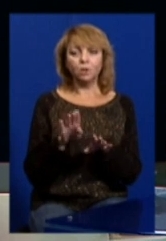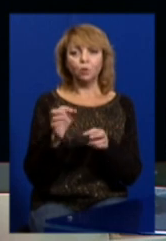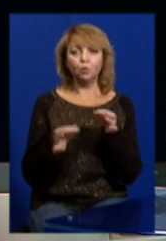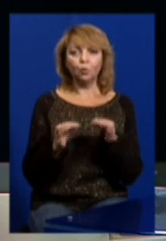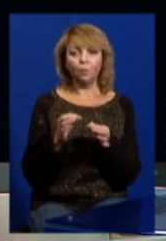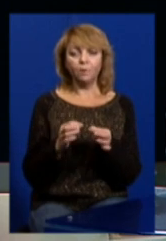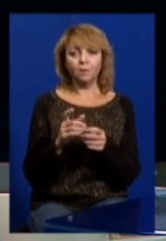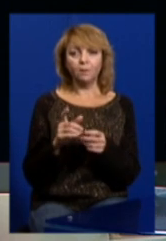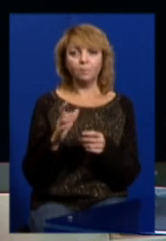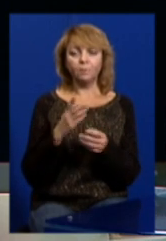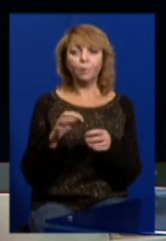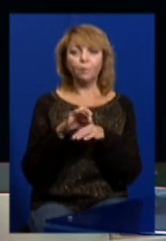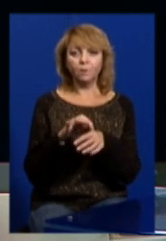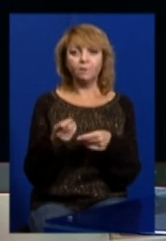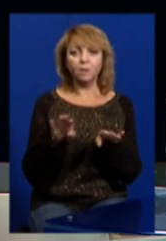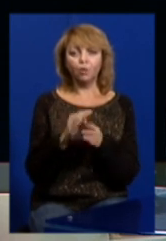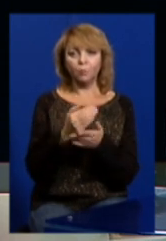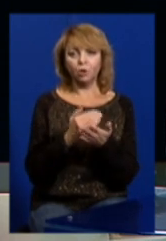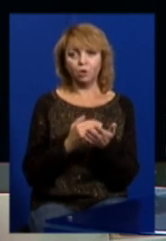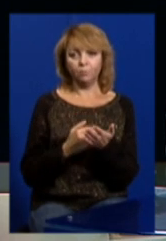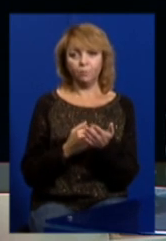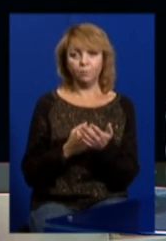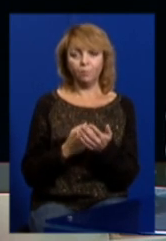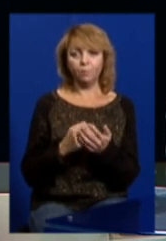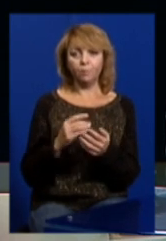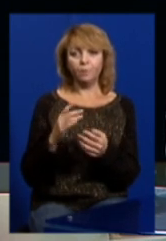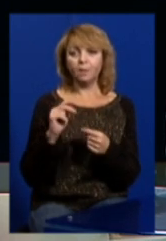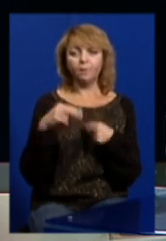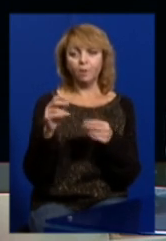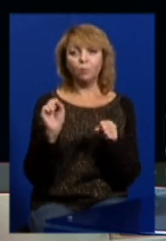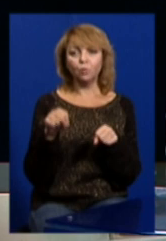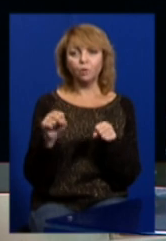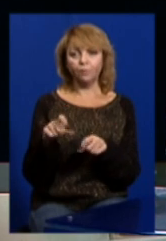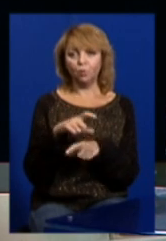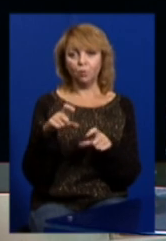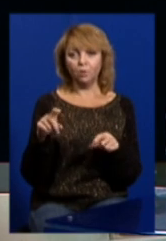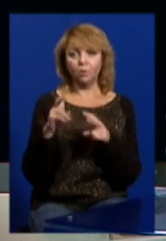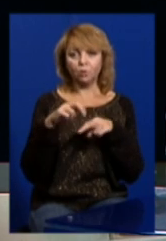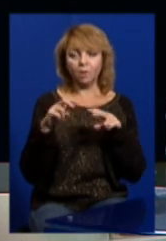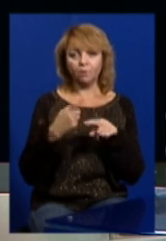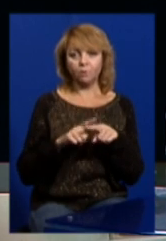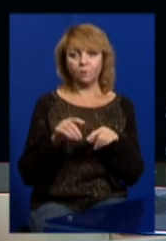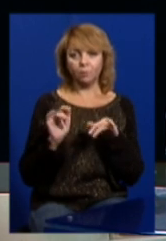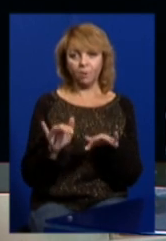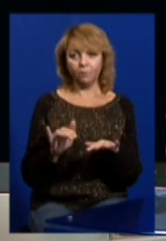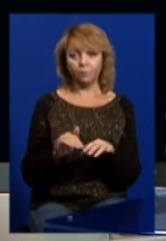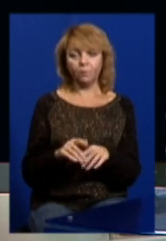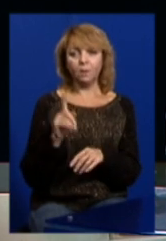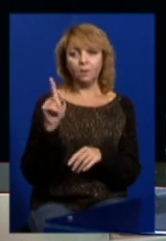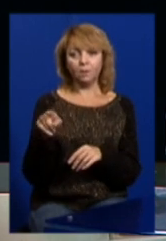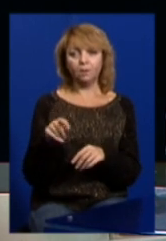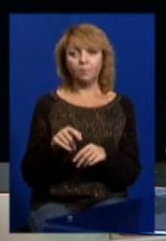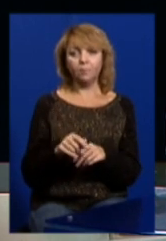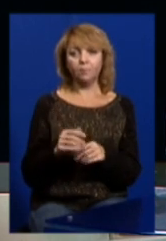закритому режимі проводити подальше, оскільки не давали можливості люди розглянути. Там